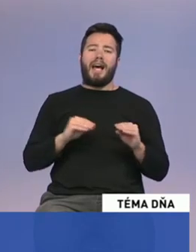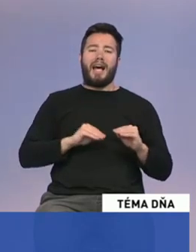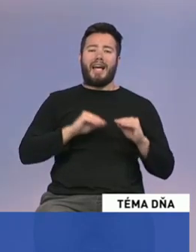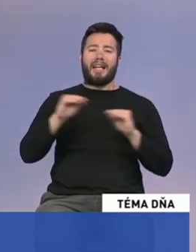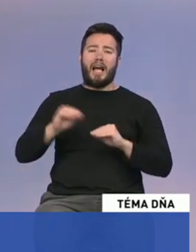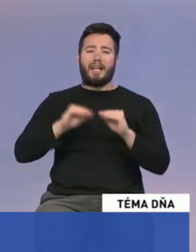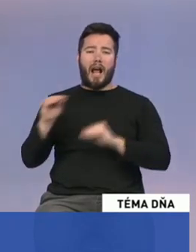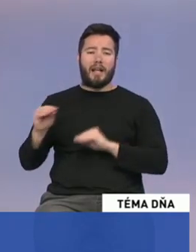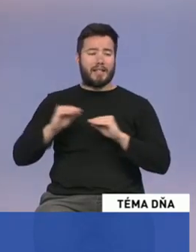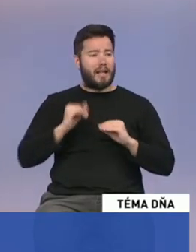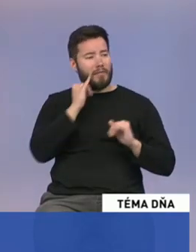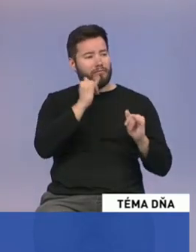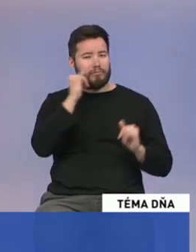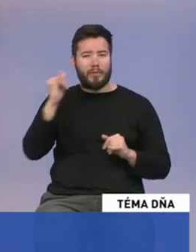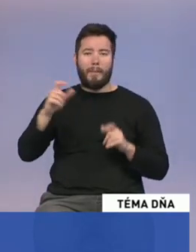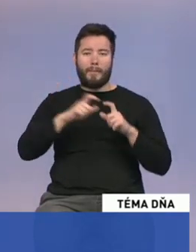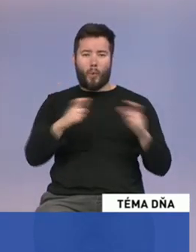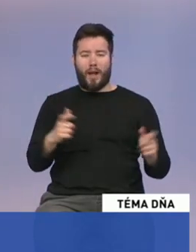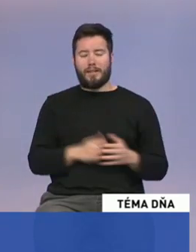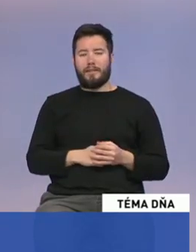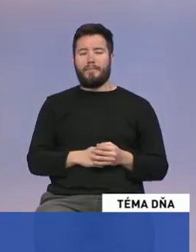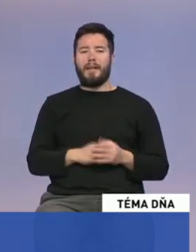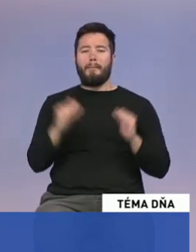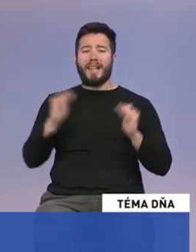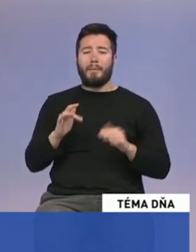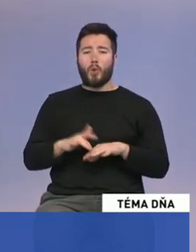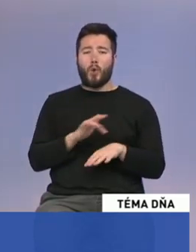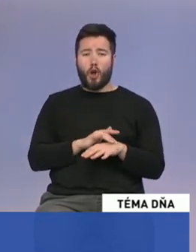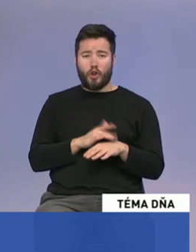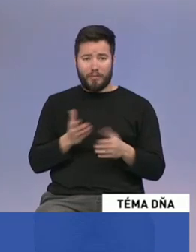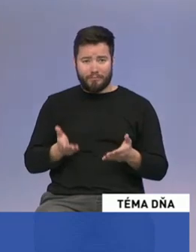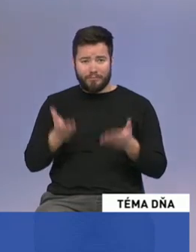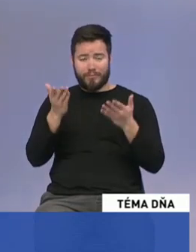na sumu 580, zvýšili sme...